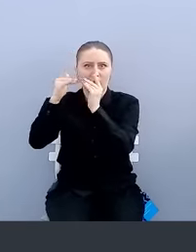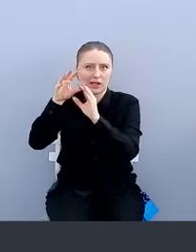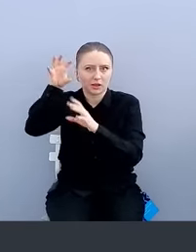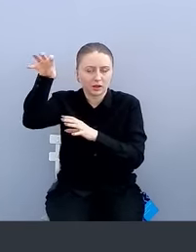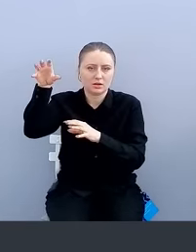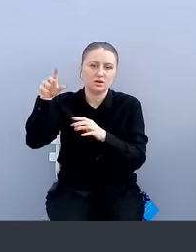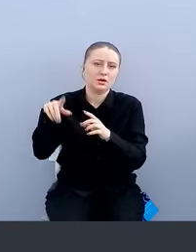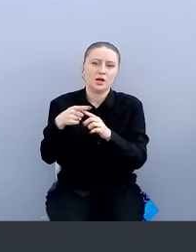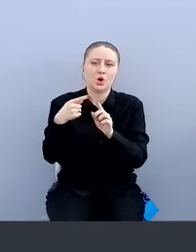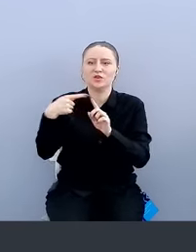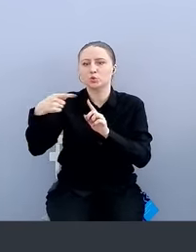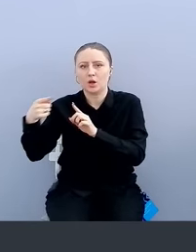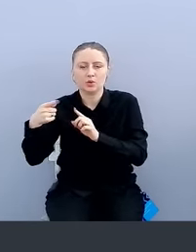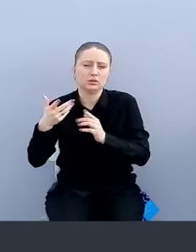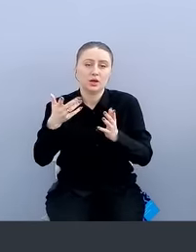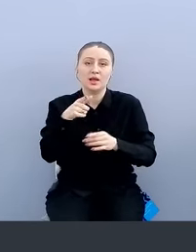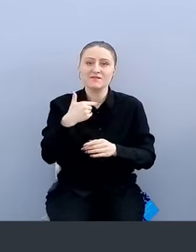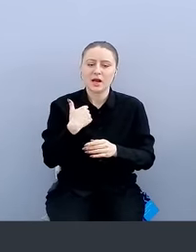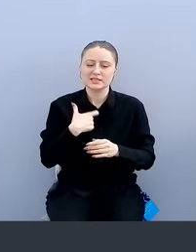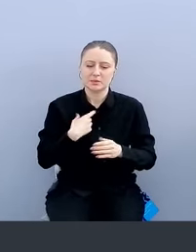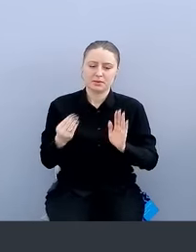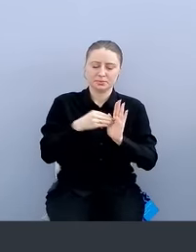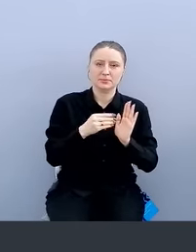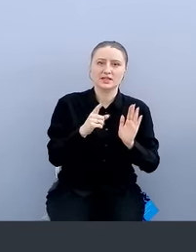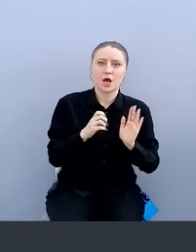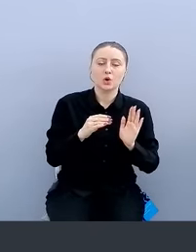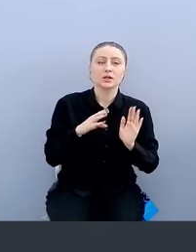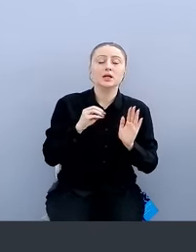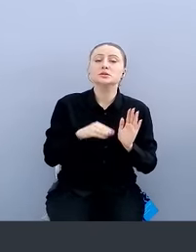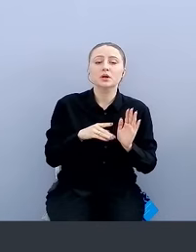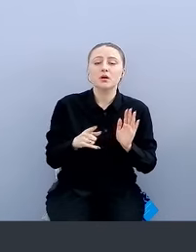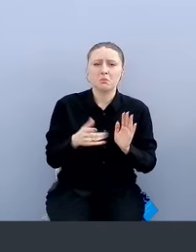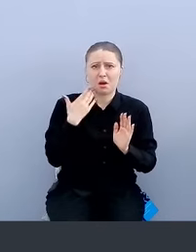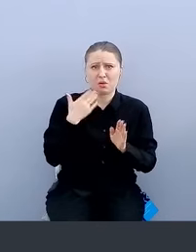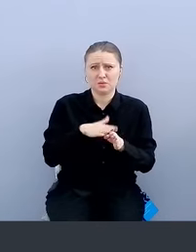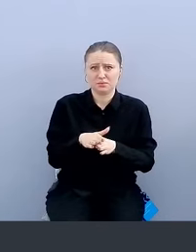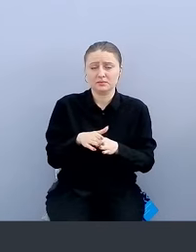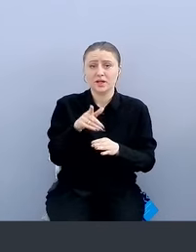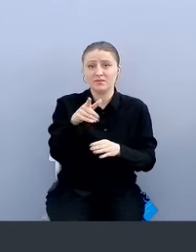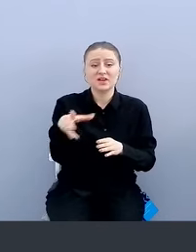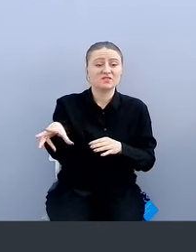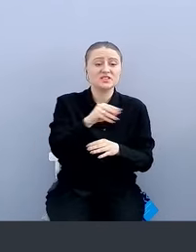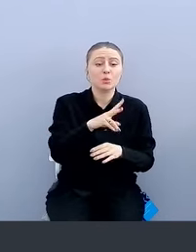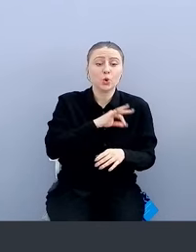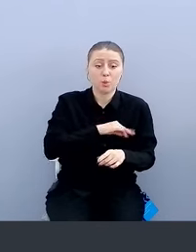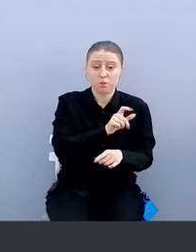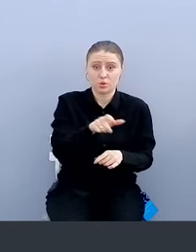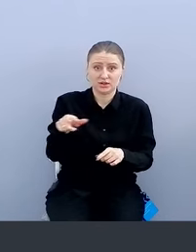дедики стоят и так далее. И вы хотите Zeratrust. Достаточно легко реализуется. Вы ставите всем пользователям